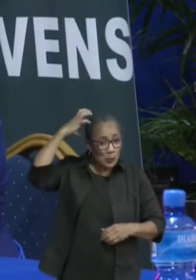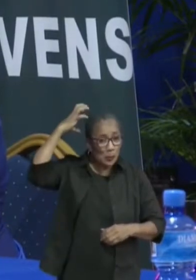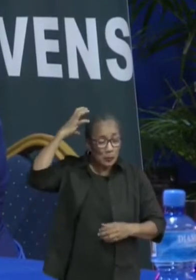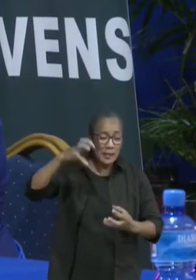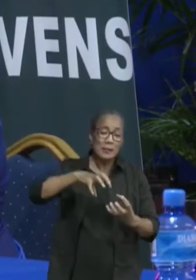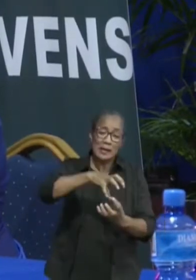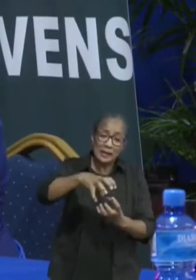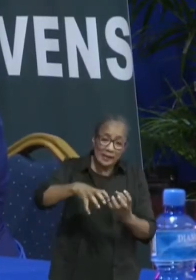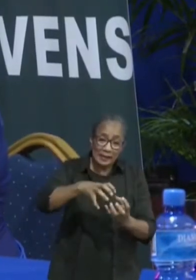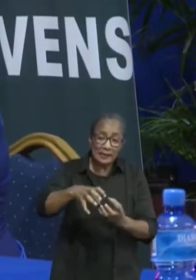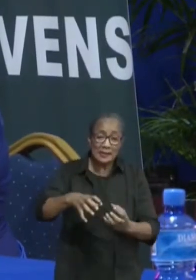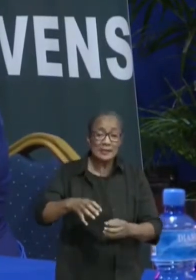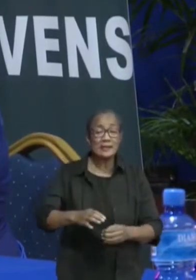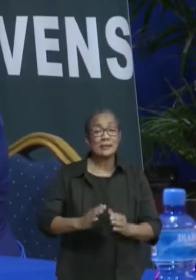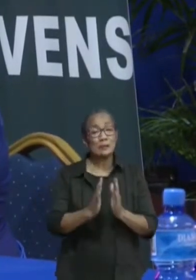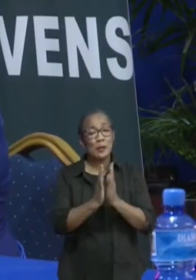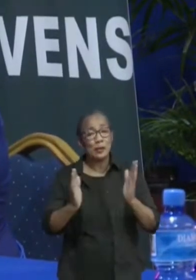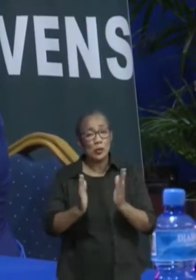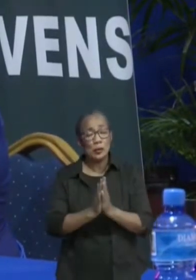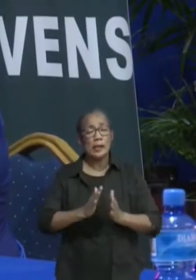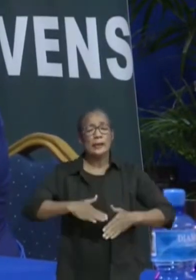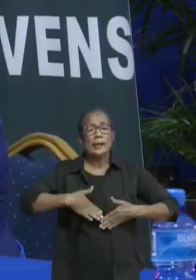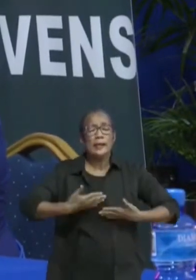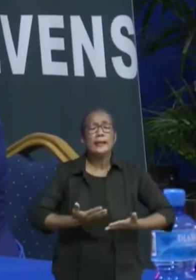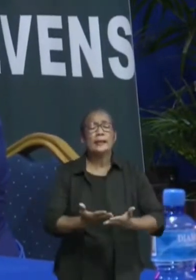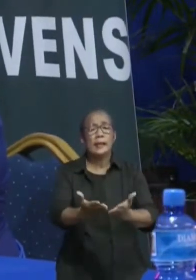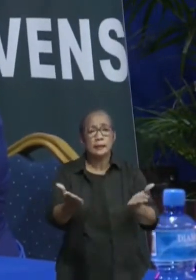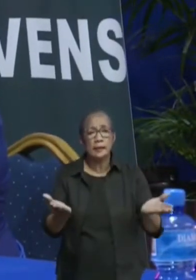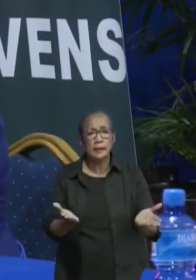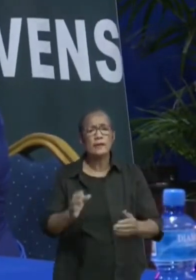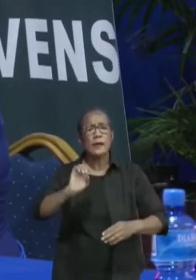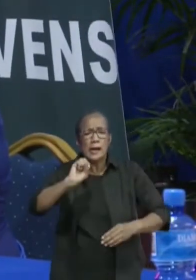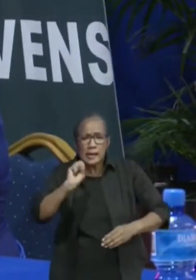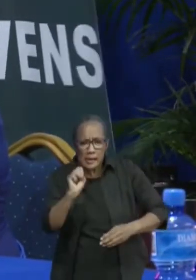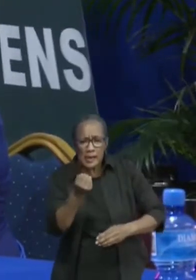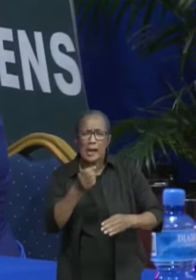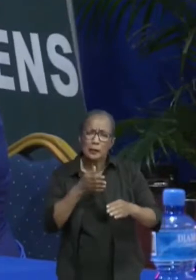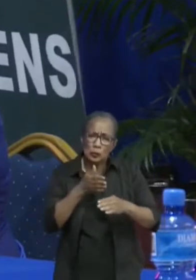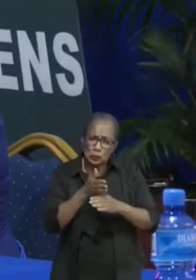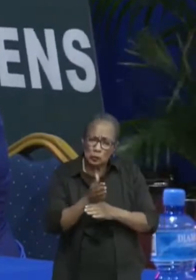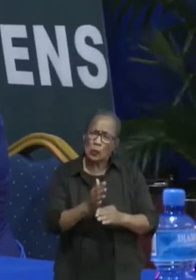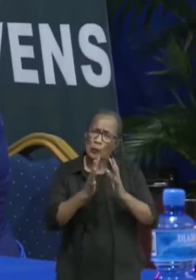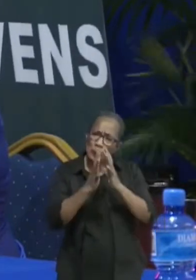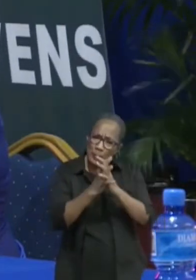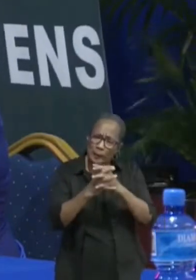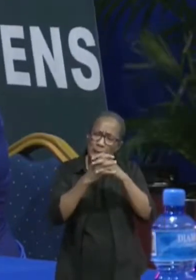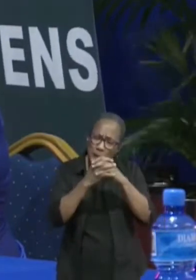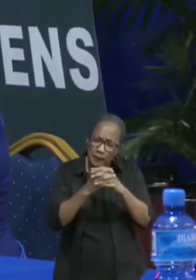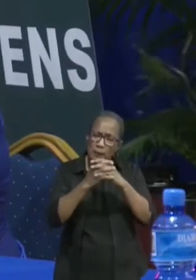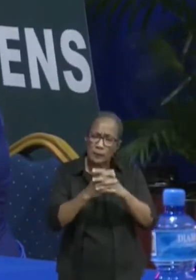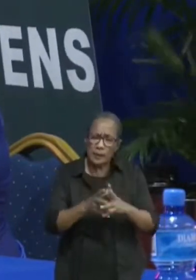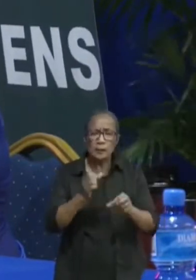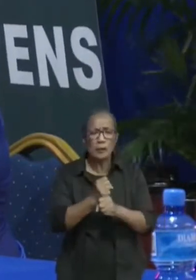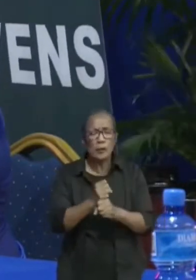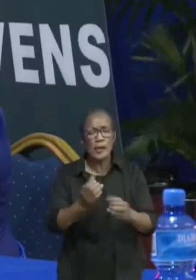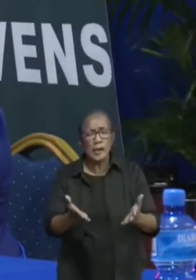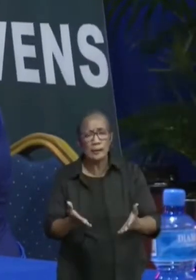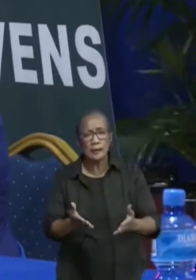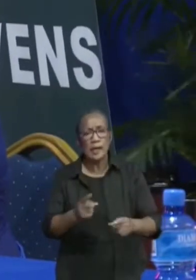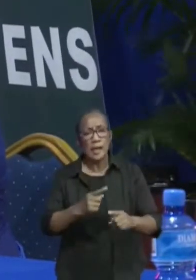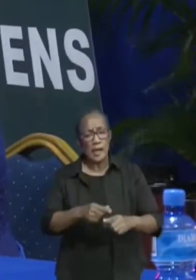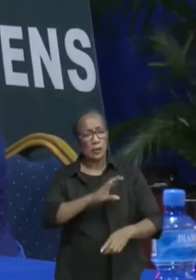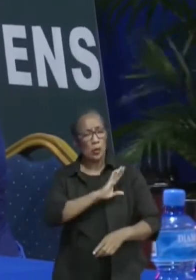gelegenheid te krijgen hun religie ten volle uit te oefenen en